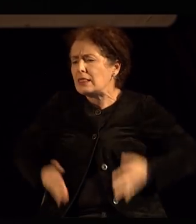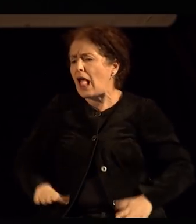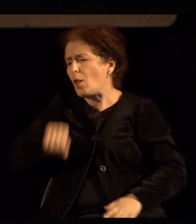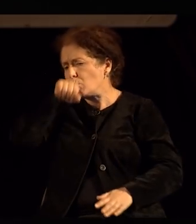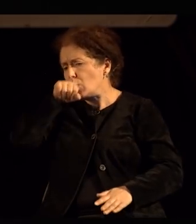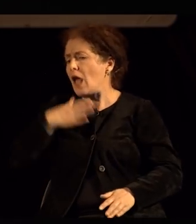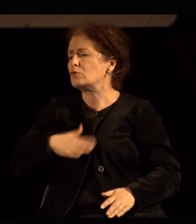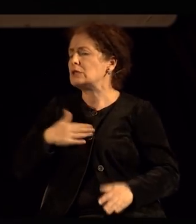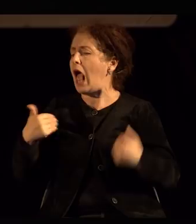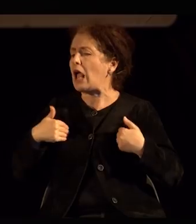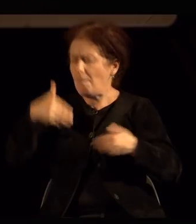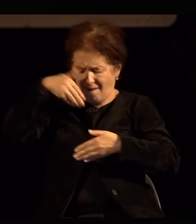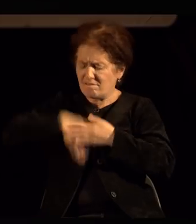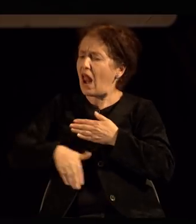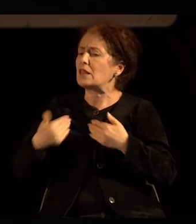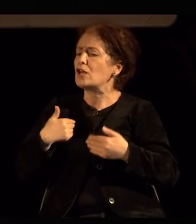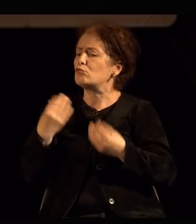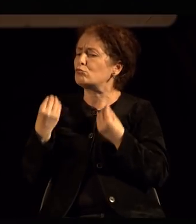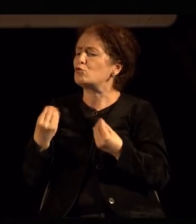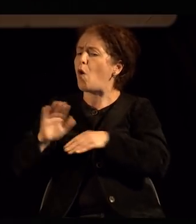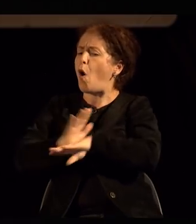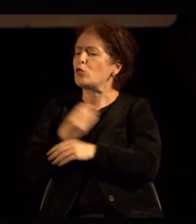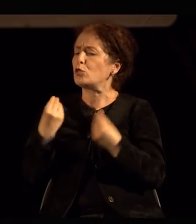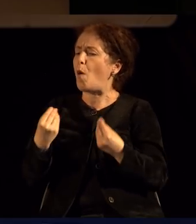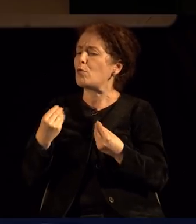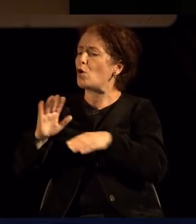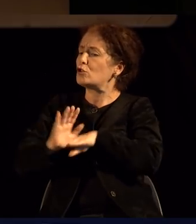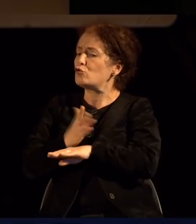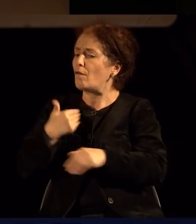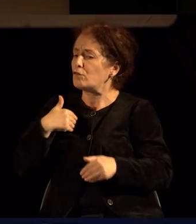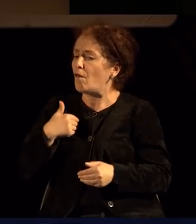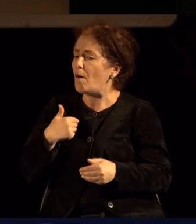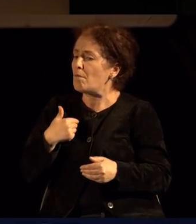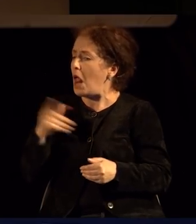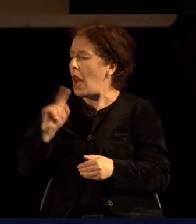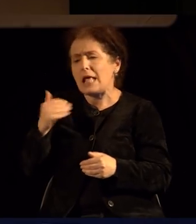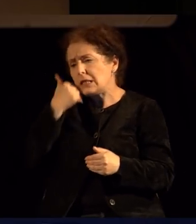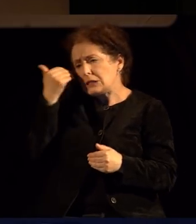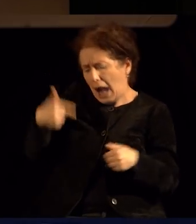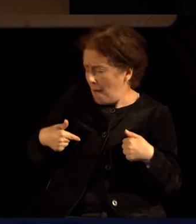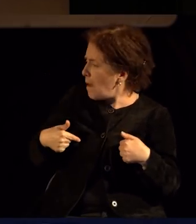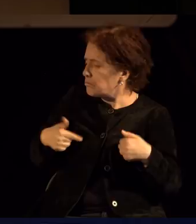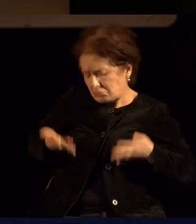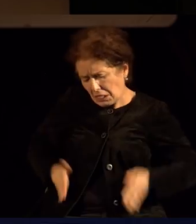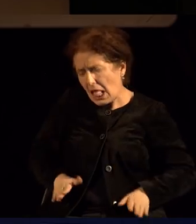сум го доживјала и преживјала, некако нешто од кој што треба да се срамам или да го